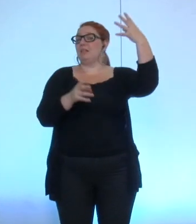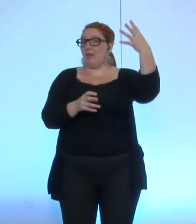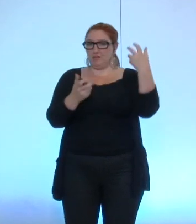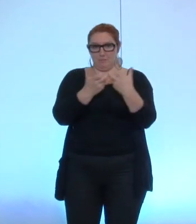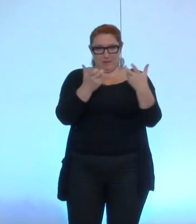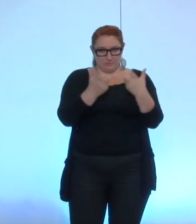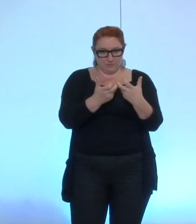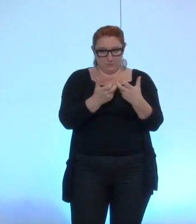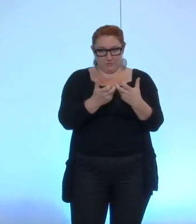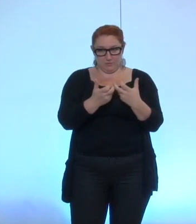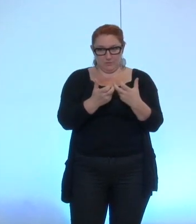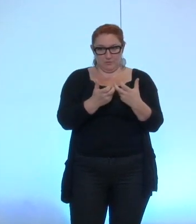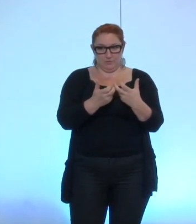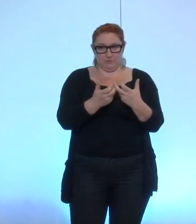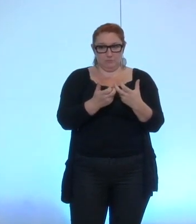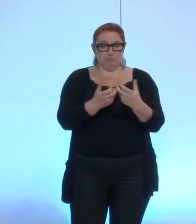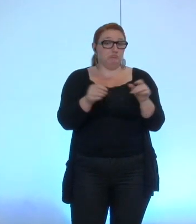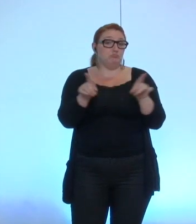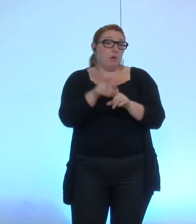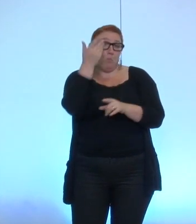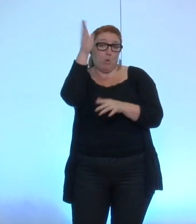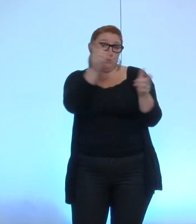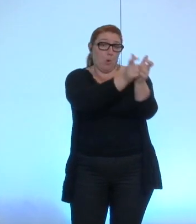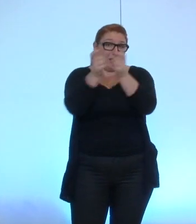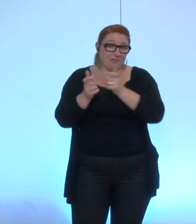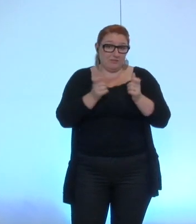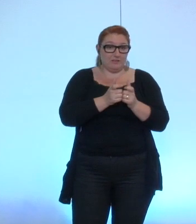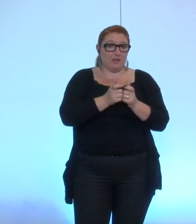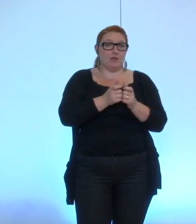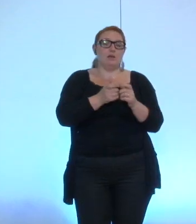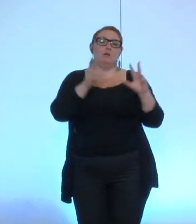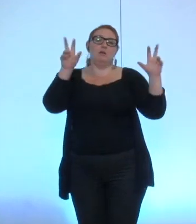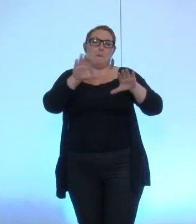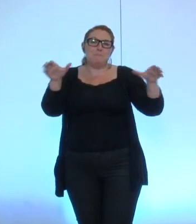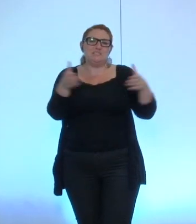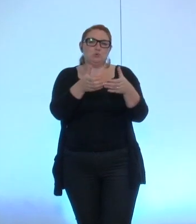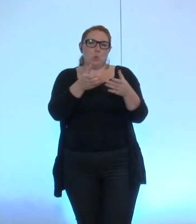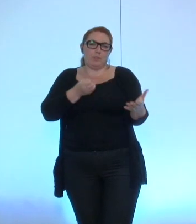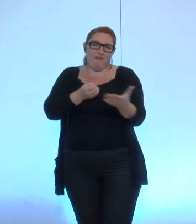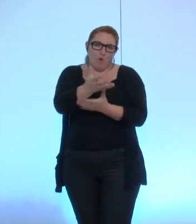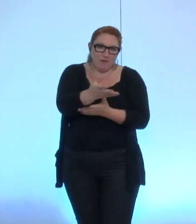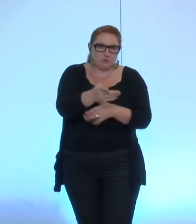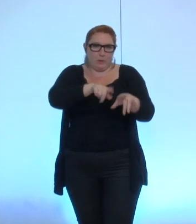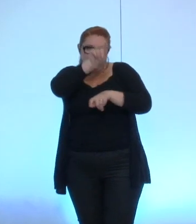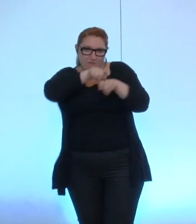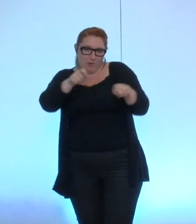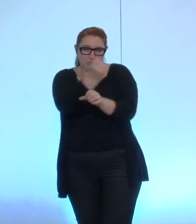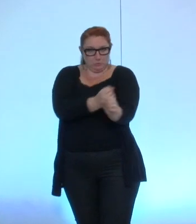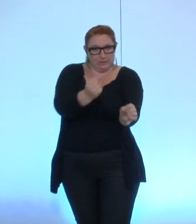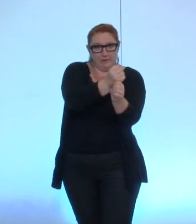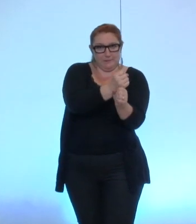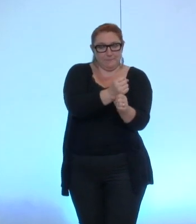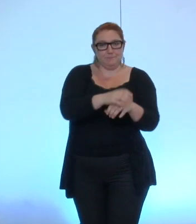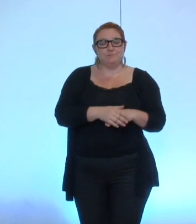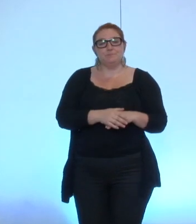la mise en place, comme toute collectivité, d'une mission d'information et d'évaluation, la question sensible de